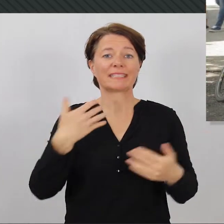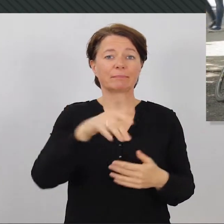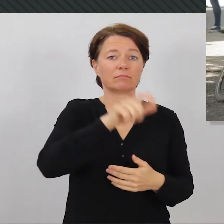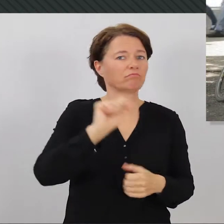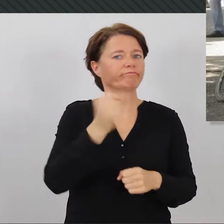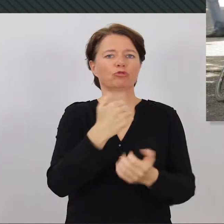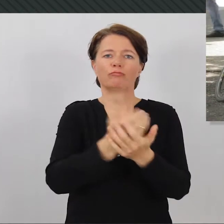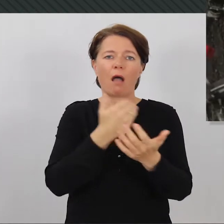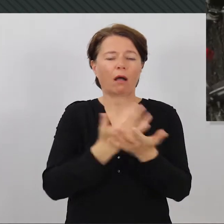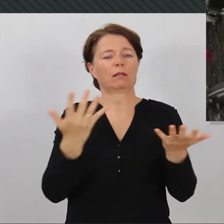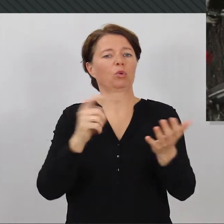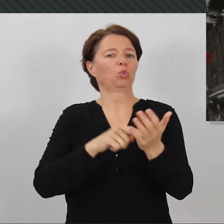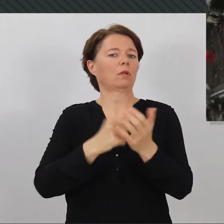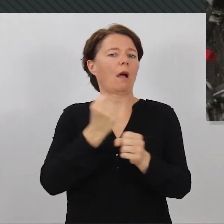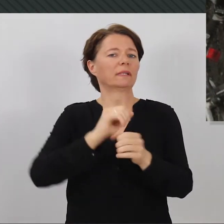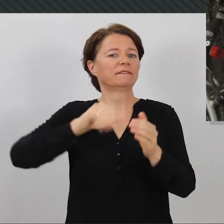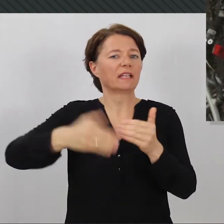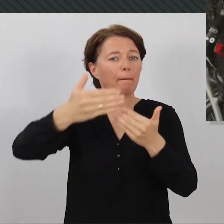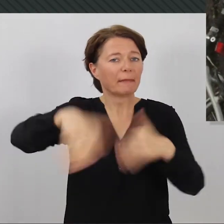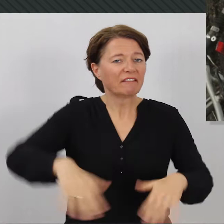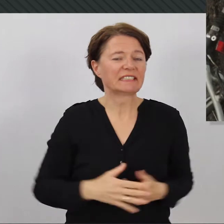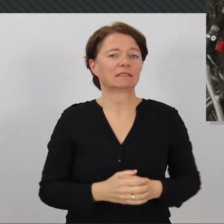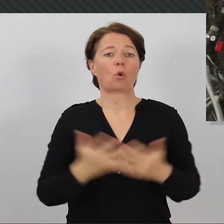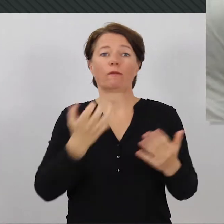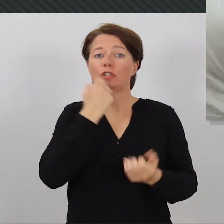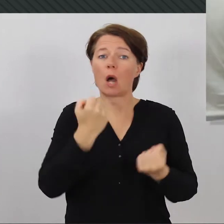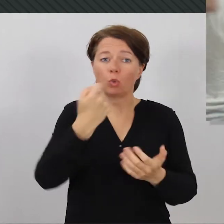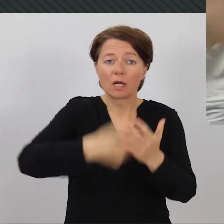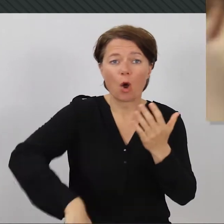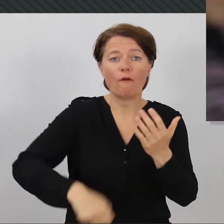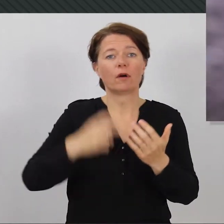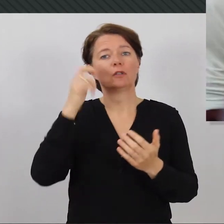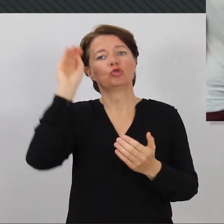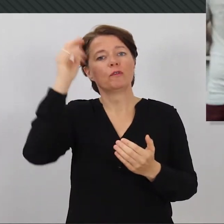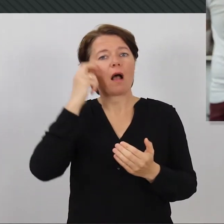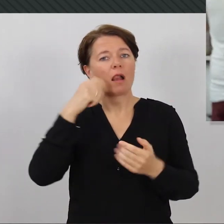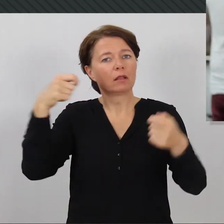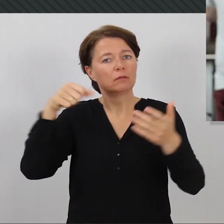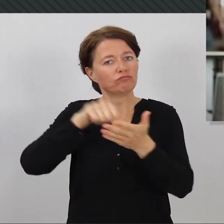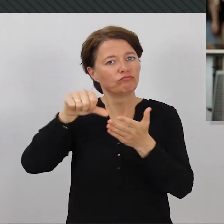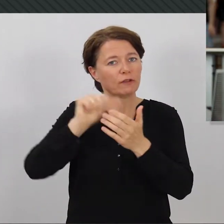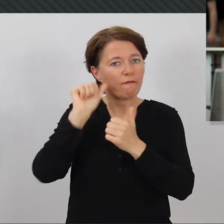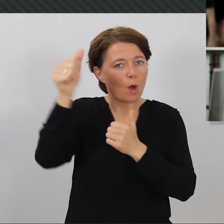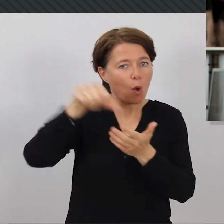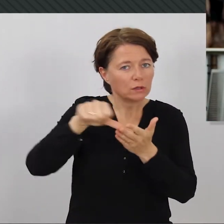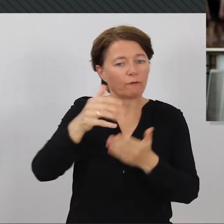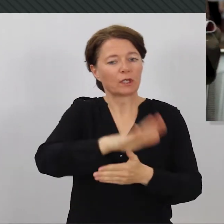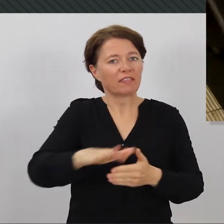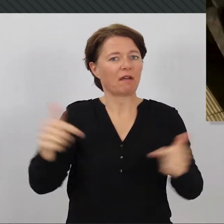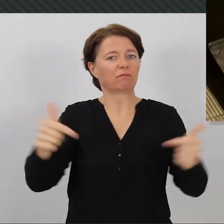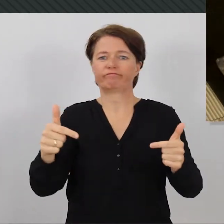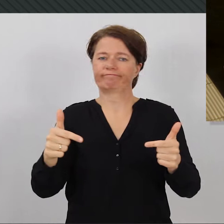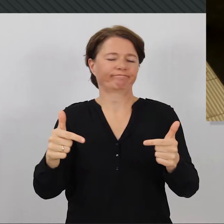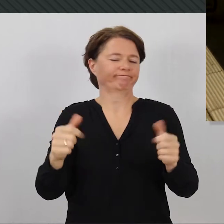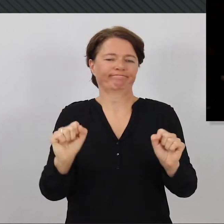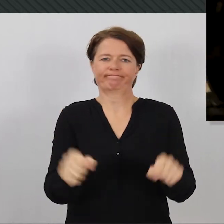andere können nicht sparen, weil sie nur befristete Arbeitsverhältnisse haben. An ein Auto oder Altersvorsorge oder Vorsorge für